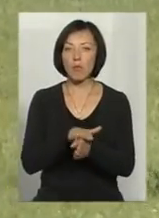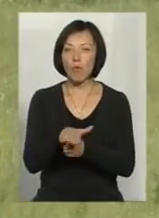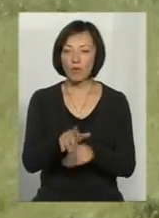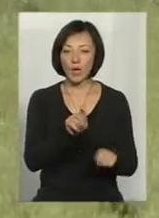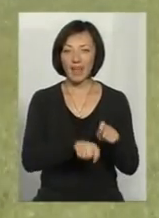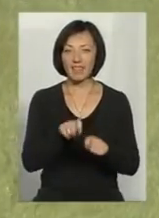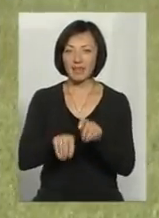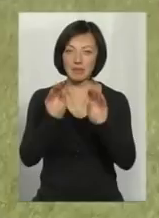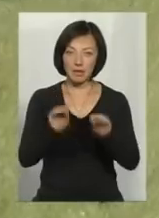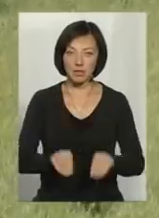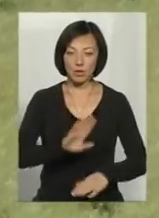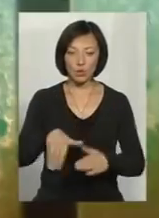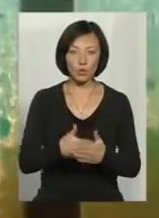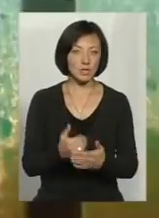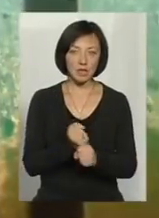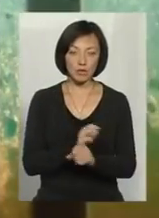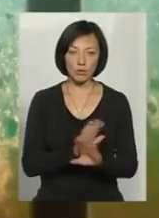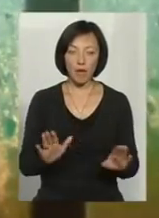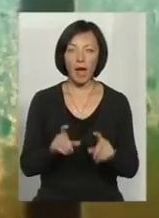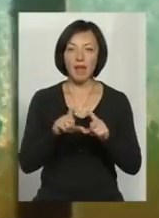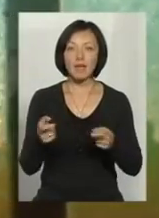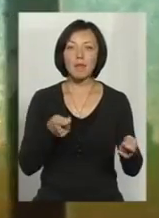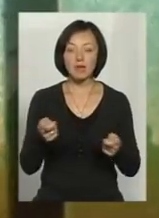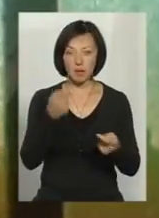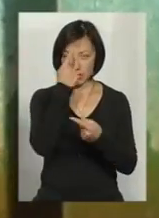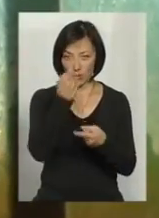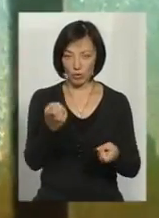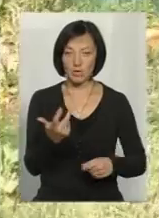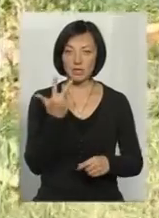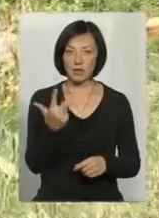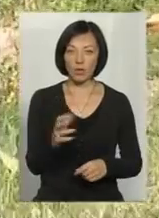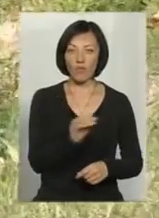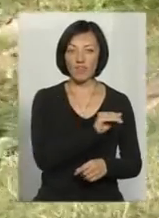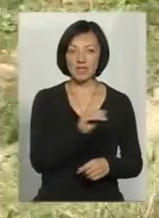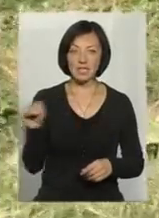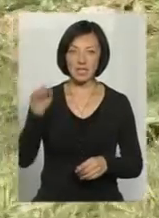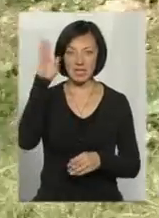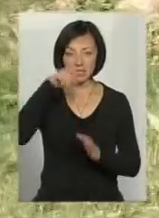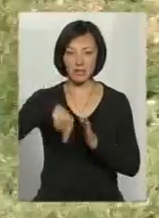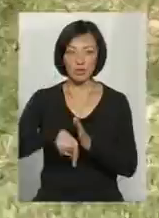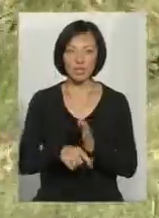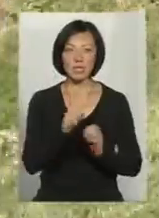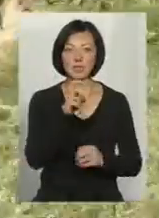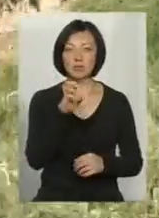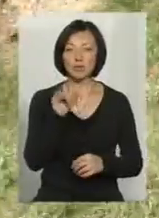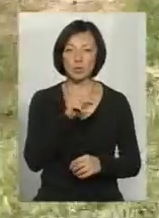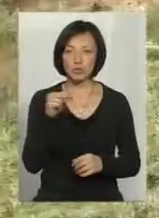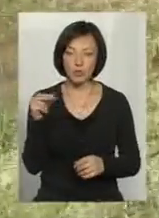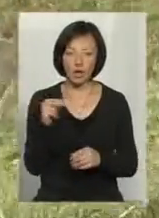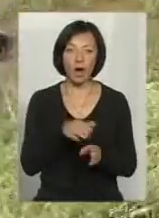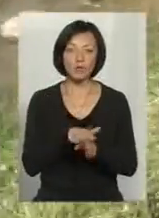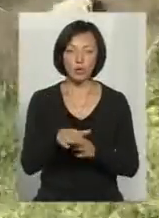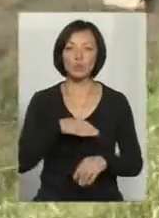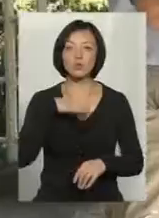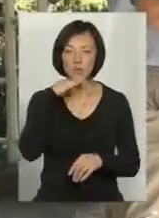інвентаризації досі не зроблено. В департаменті також наголошують, трьох офіційно діючих свердловин із збручанською нафтусою абсолютно